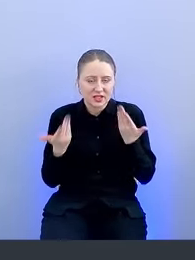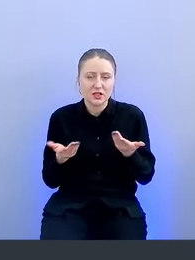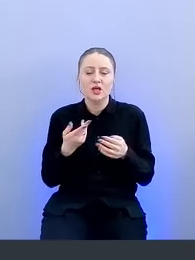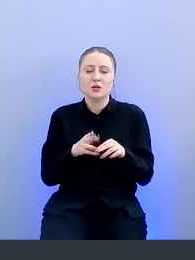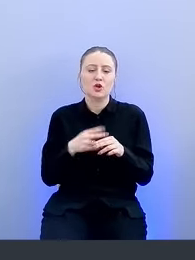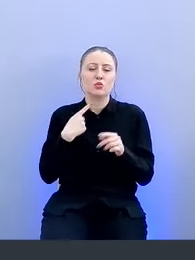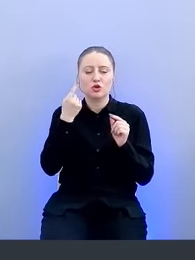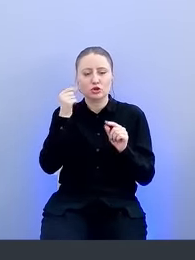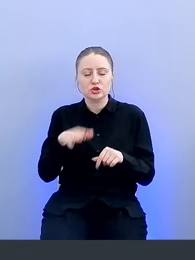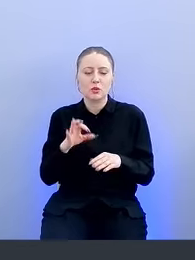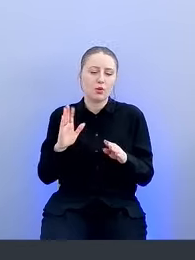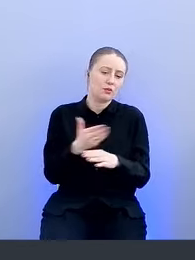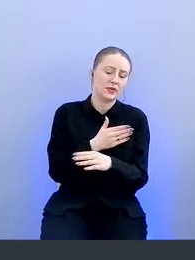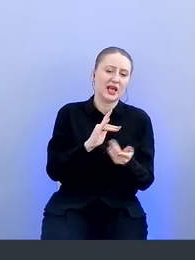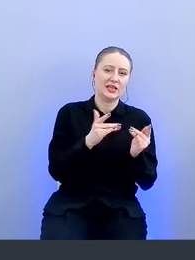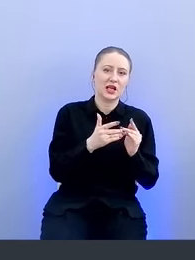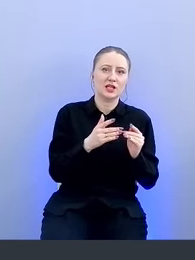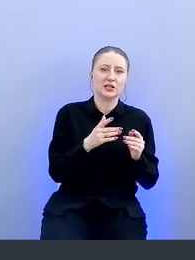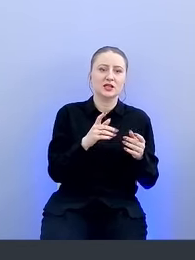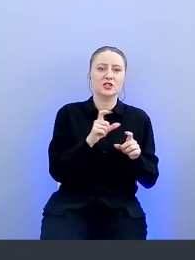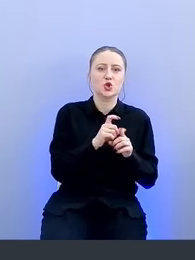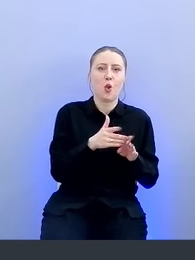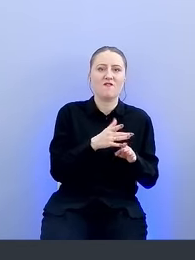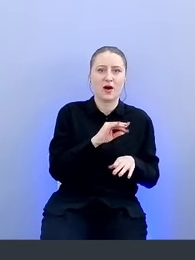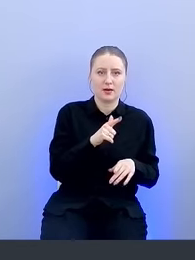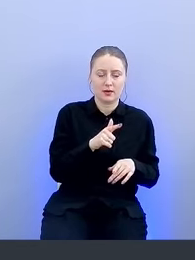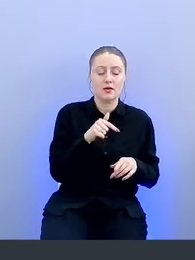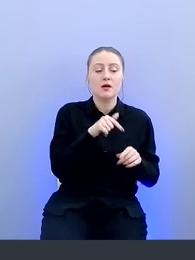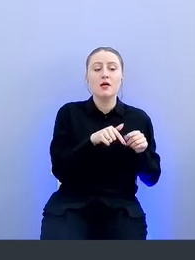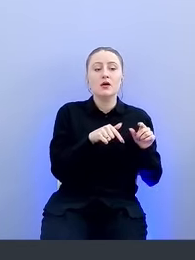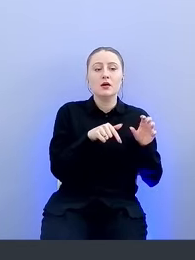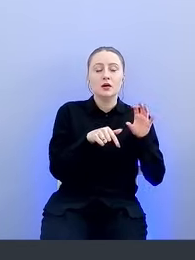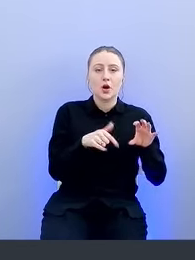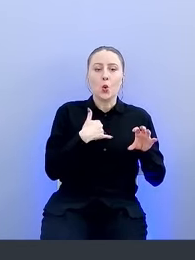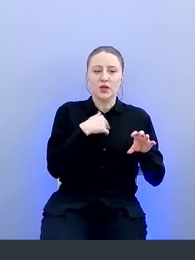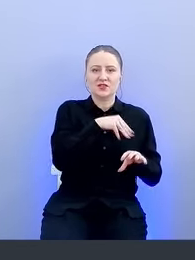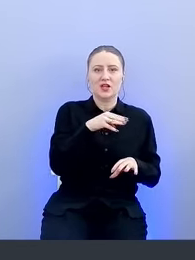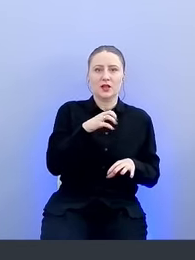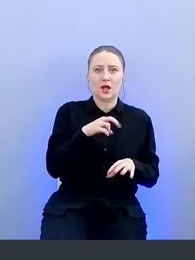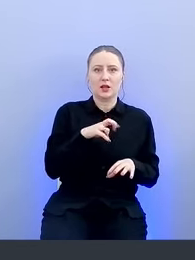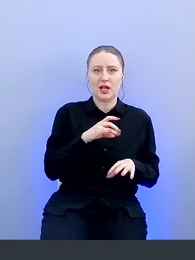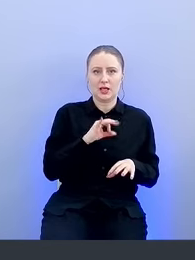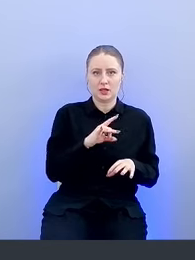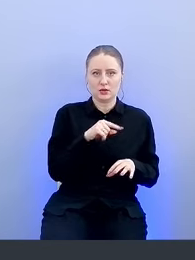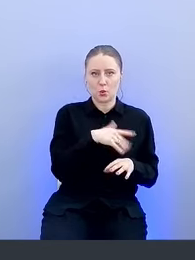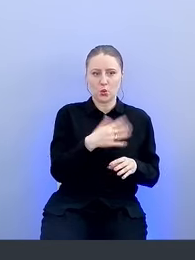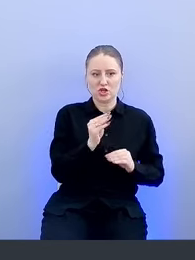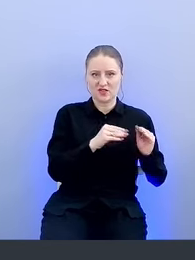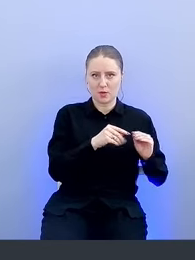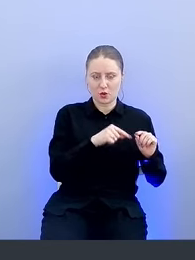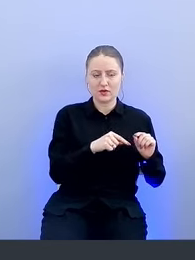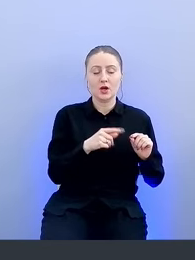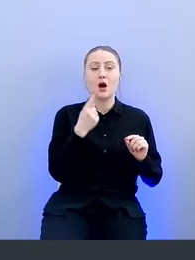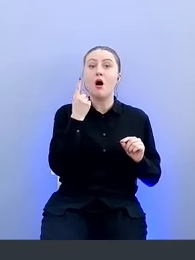интернет-словарям. Мы используем словарь, сформированный у нас в тоннелире. Одну